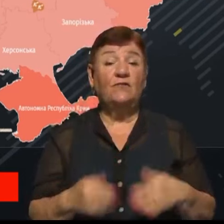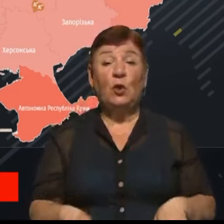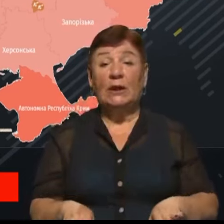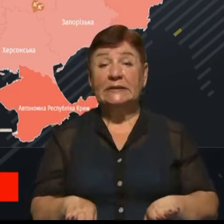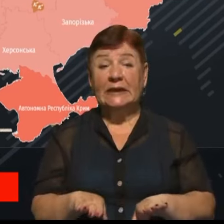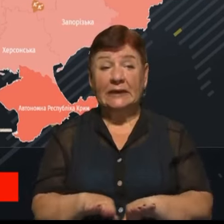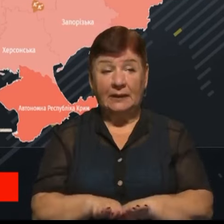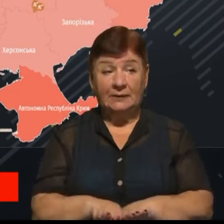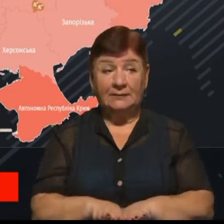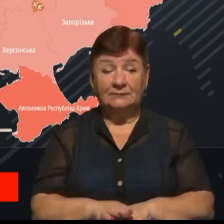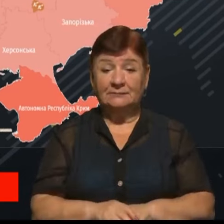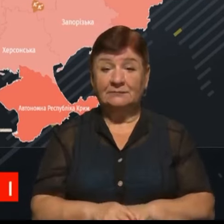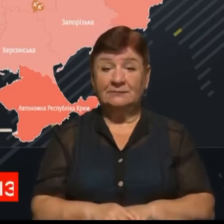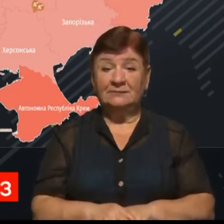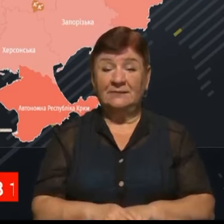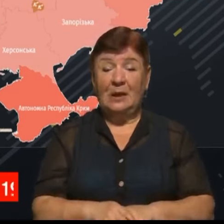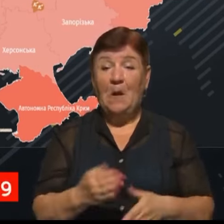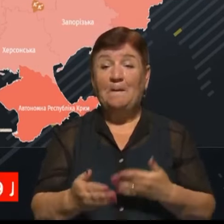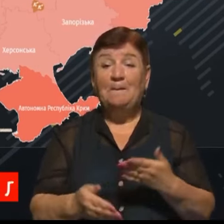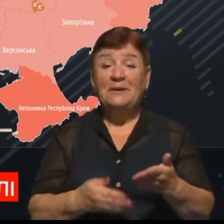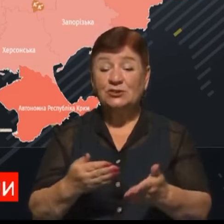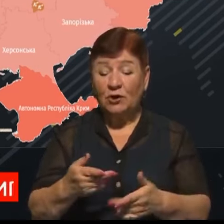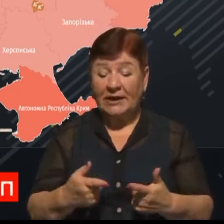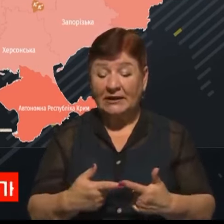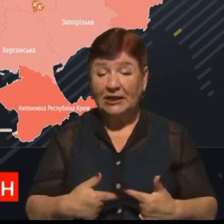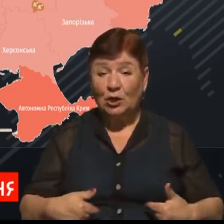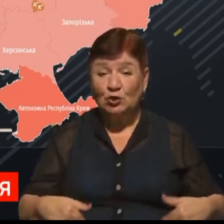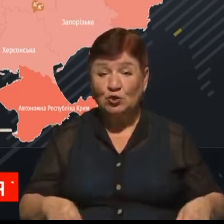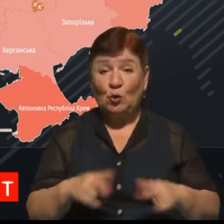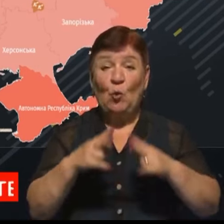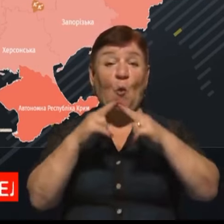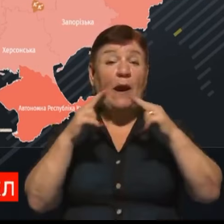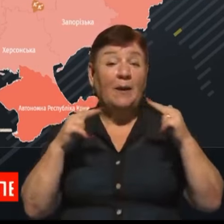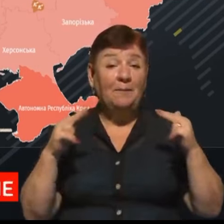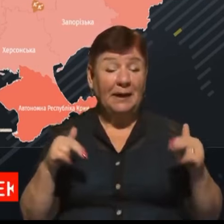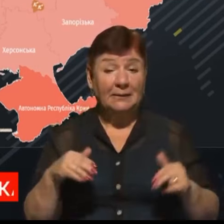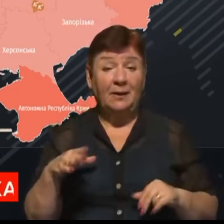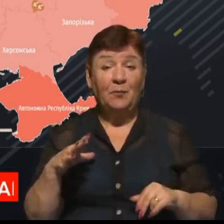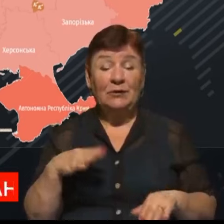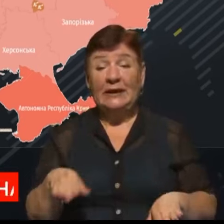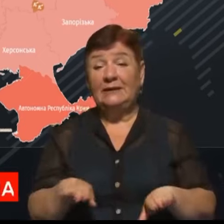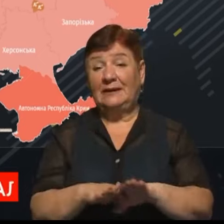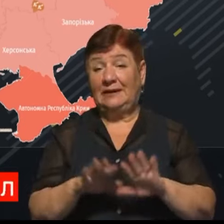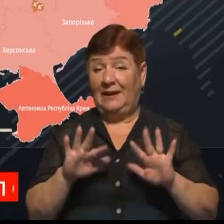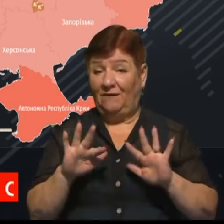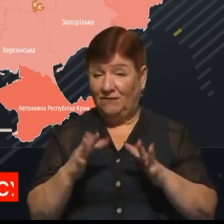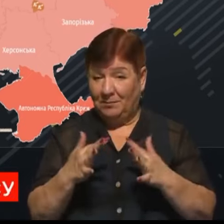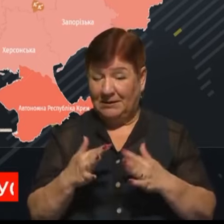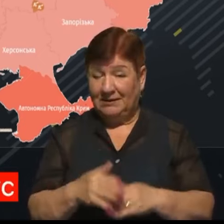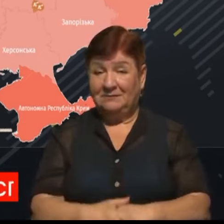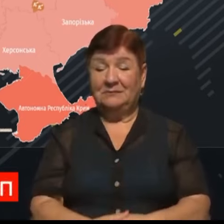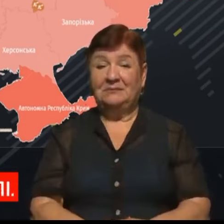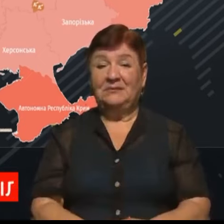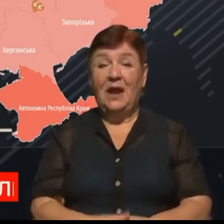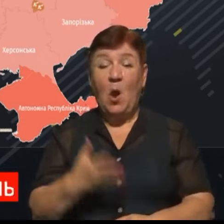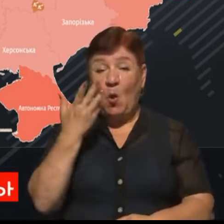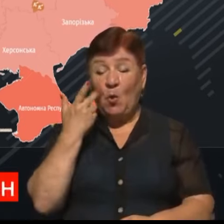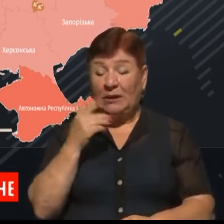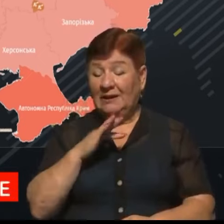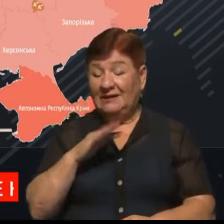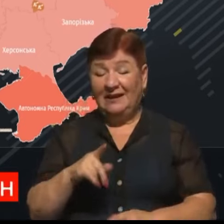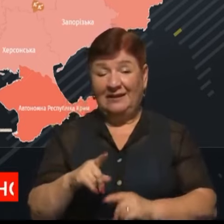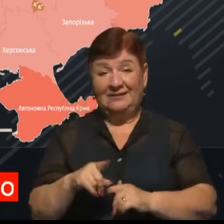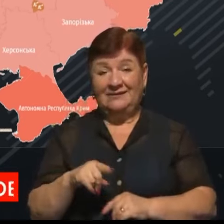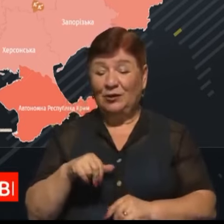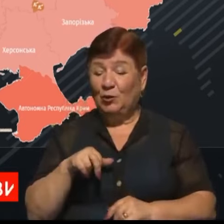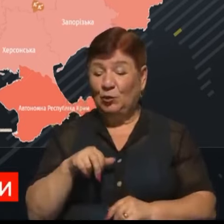пішохідних згон у Карпатах, чи були такі ось випадки, коли не доходили, скажімо